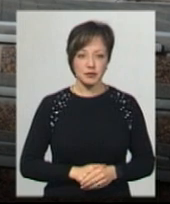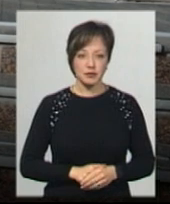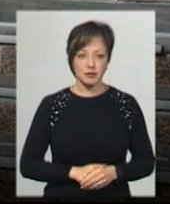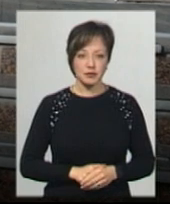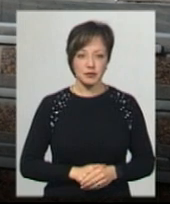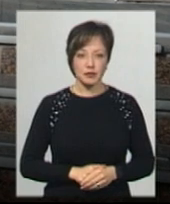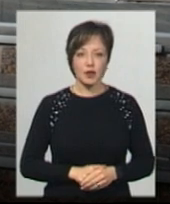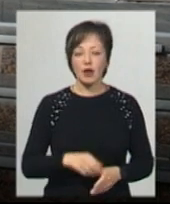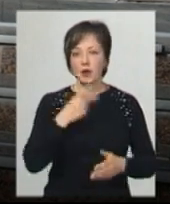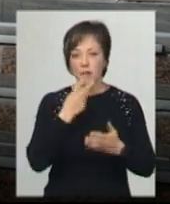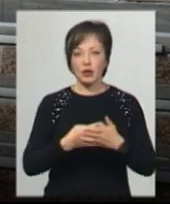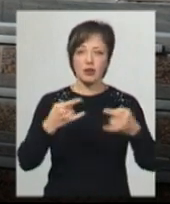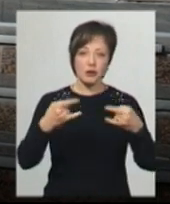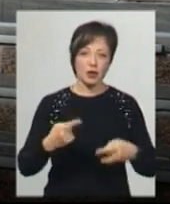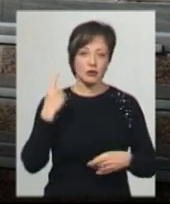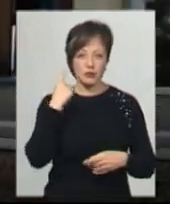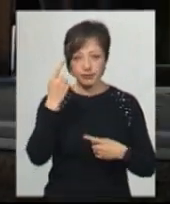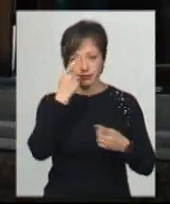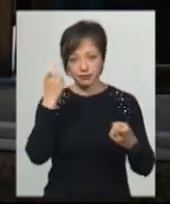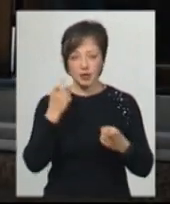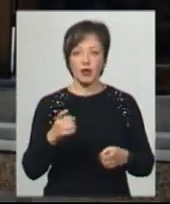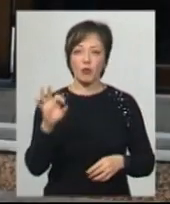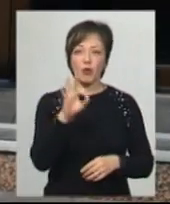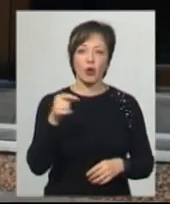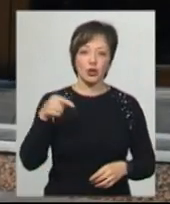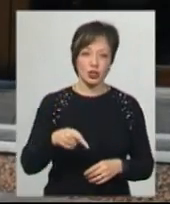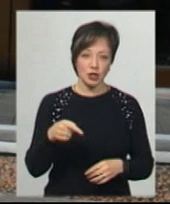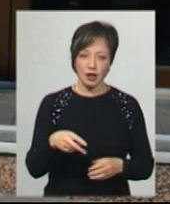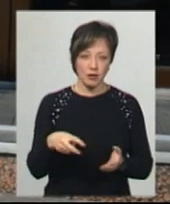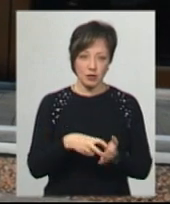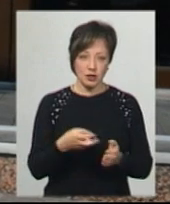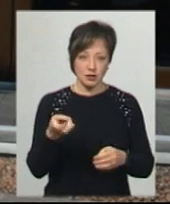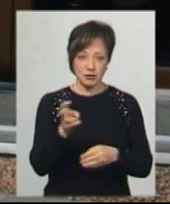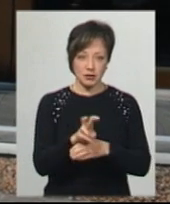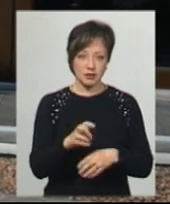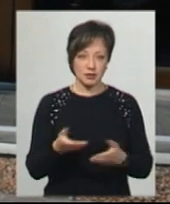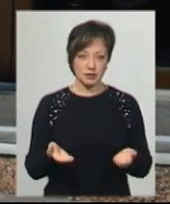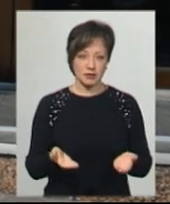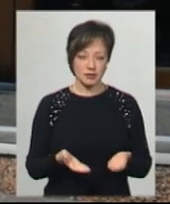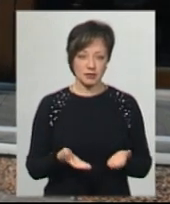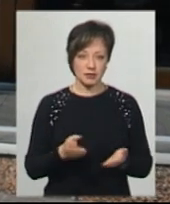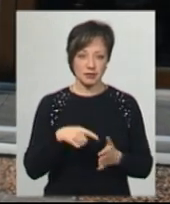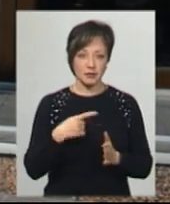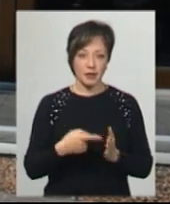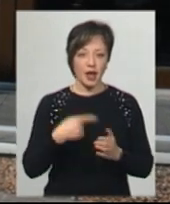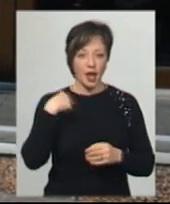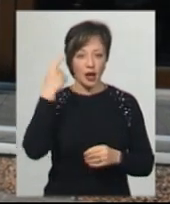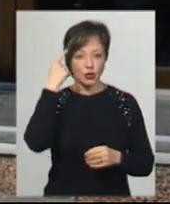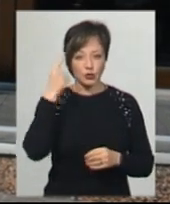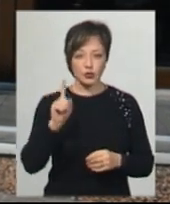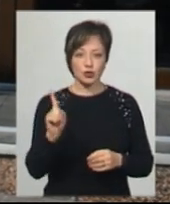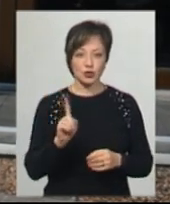ми вже знали і чекали, то і тисячі. У мене дві тисячі кінця було. Я думаю, що,